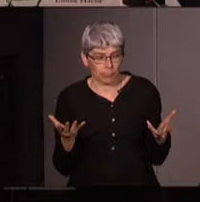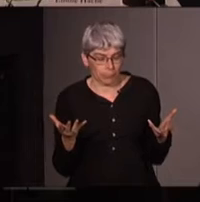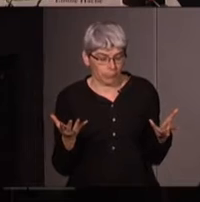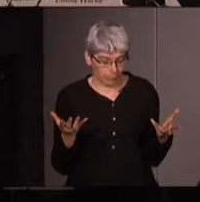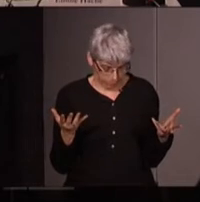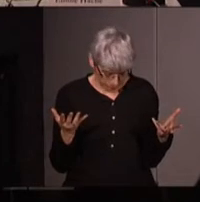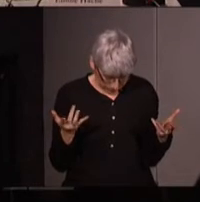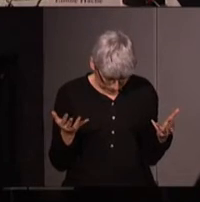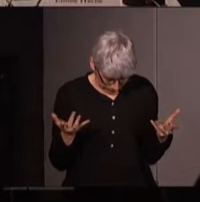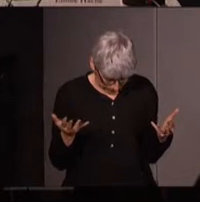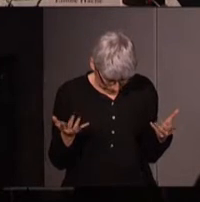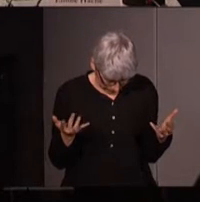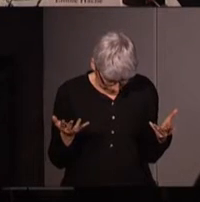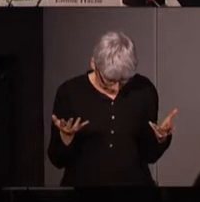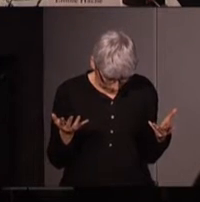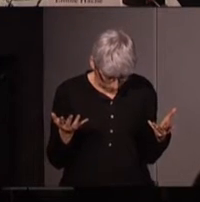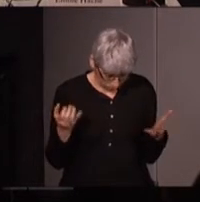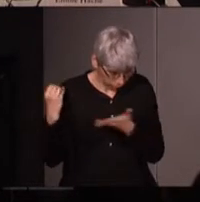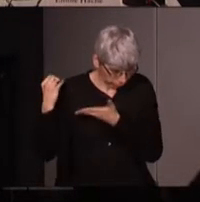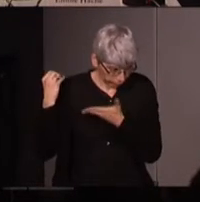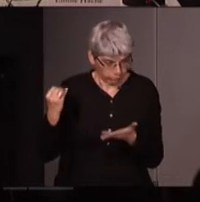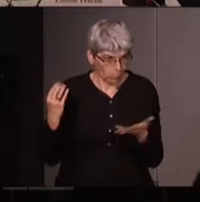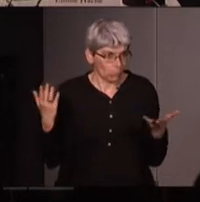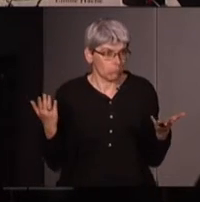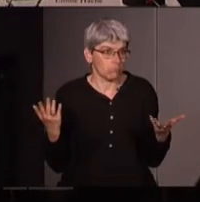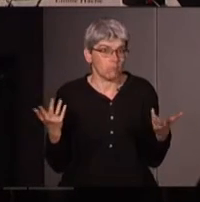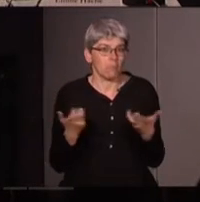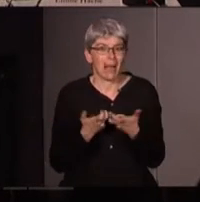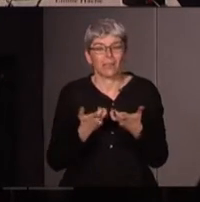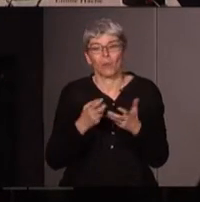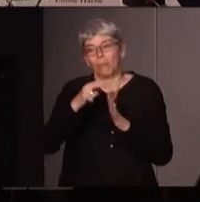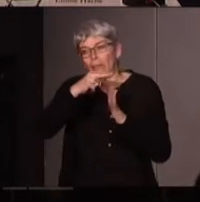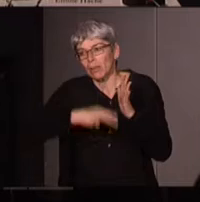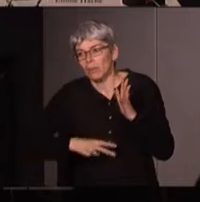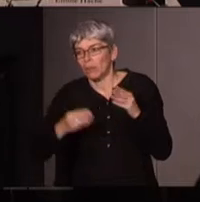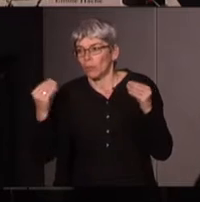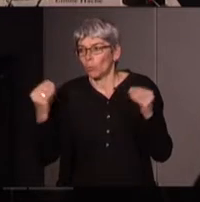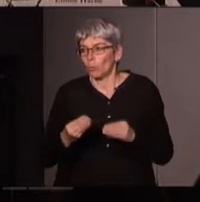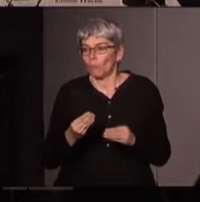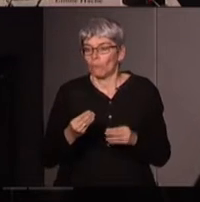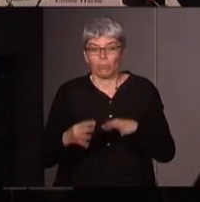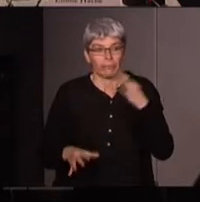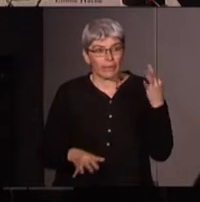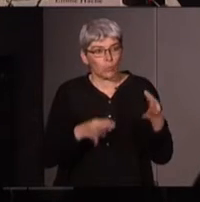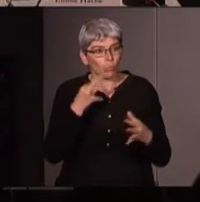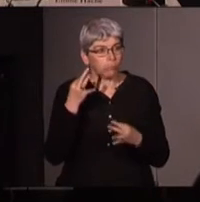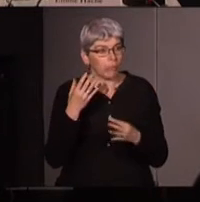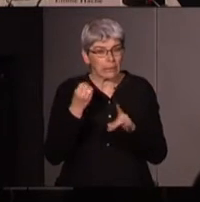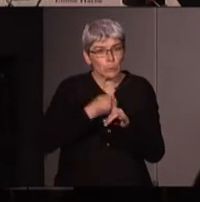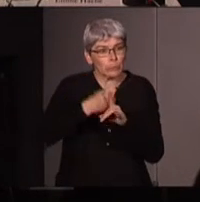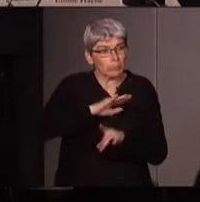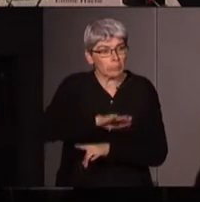et dont on pourrait hériter quand on lit ou on découvre ces luttes là